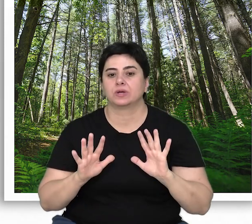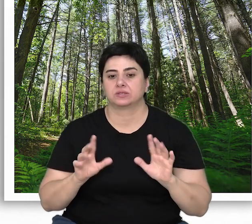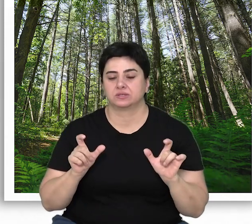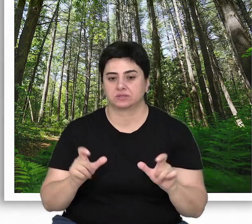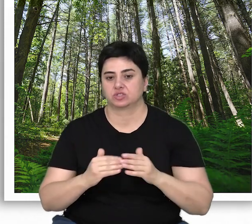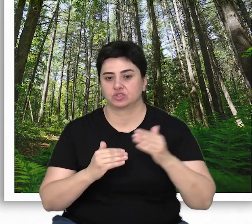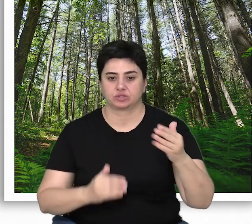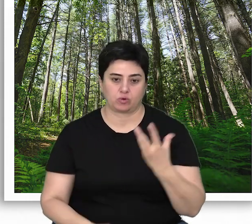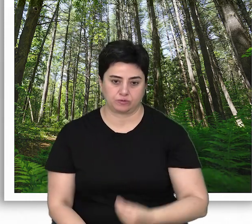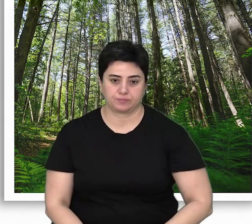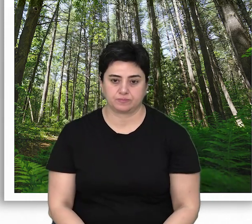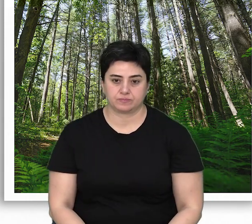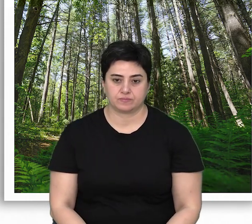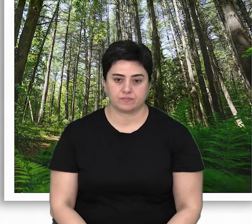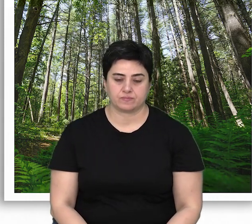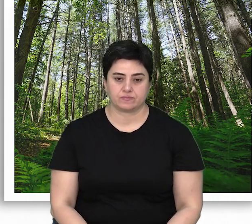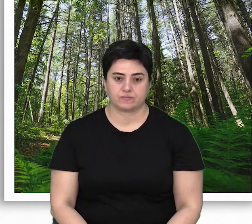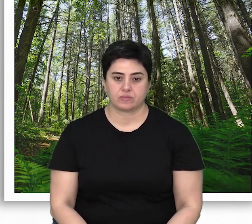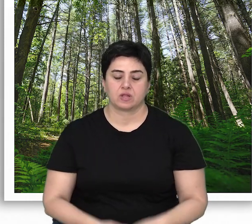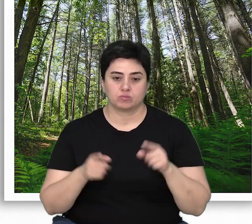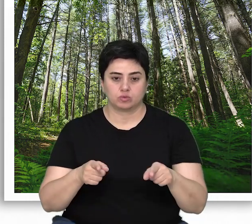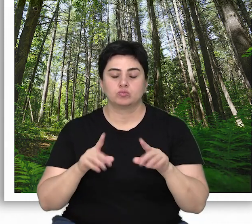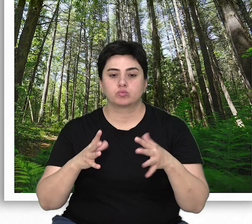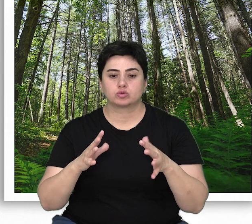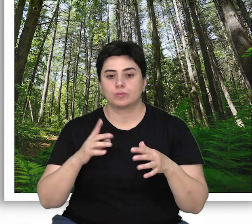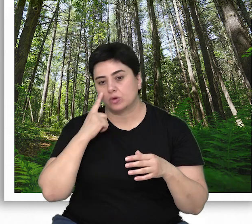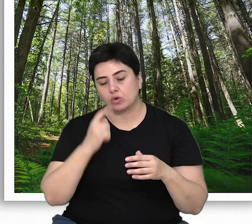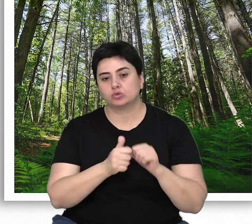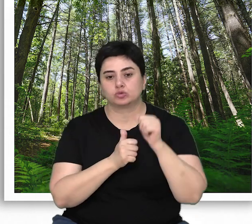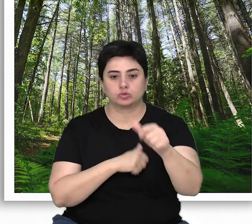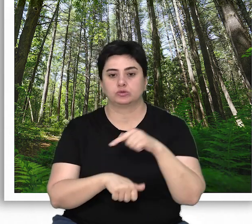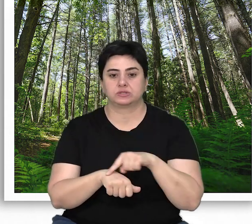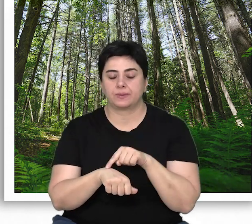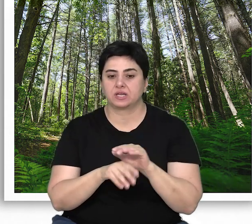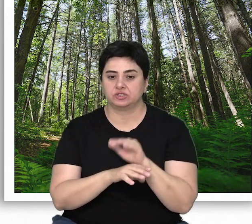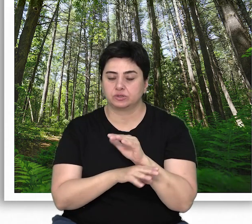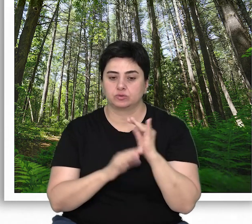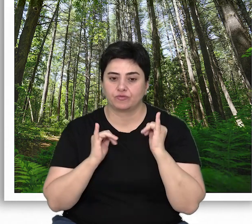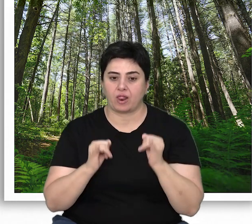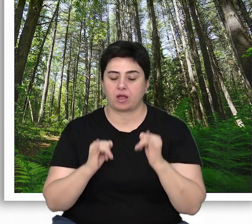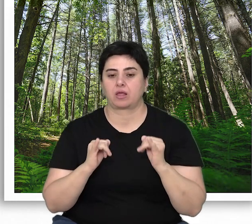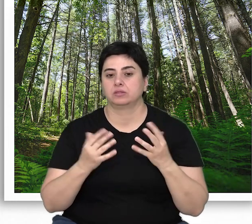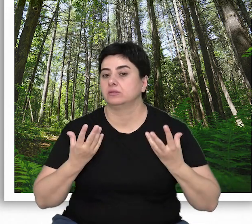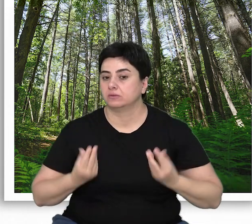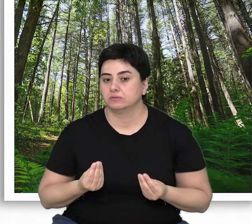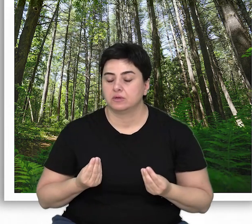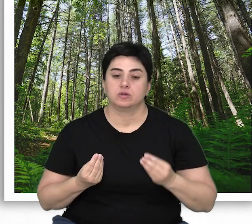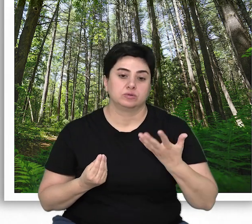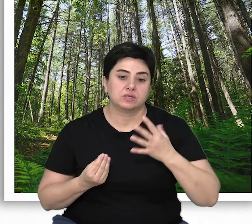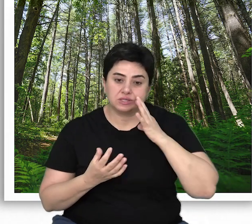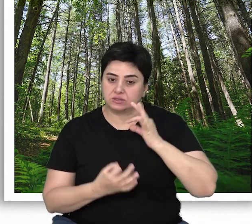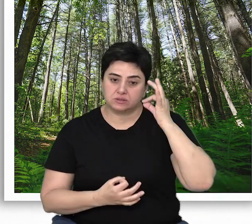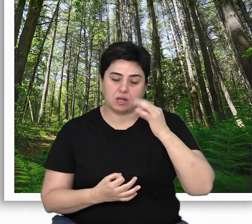bozulmanın dışında kaldığı tespit edilmiştir. Böyle bir bozulmada uzun vadede yaşanabilecek doğal felaketlerde